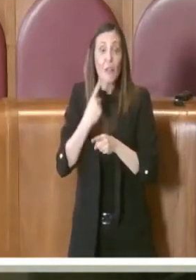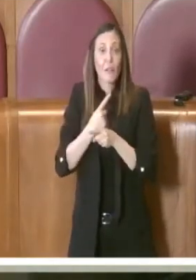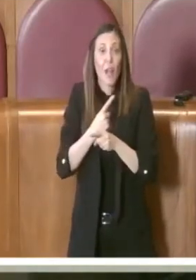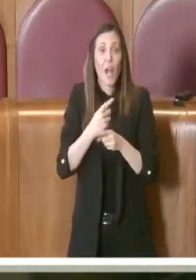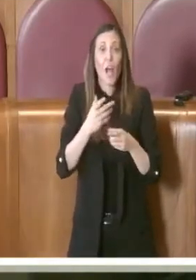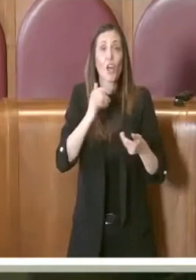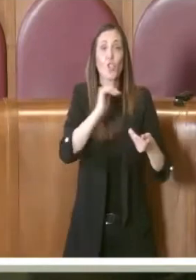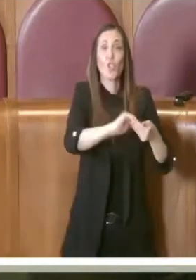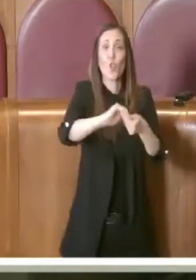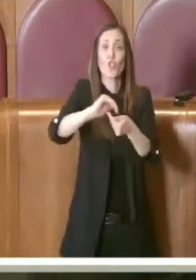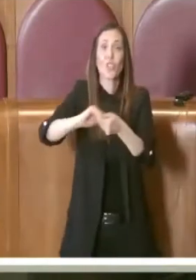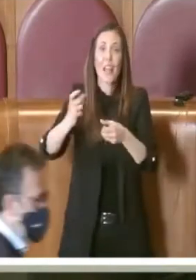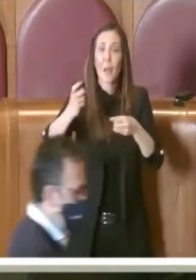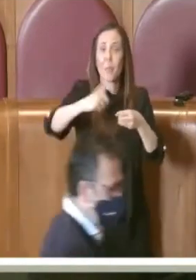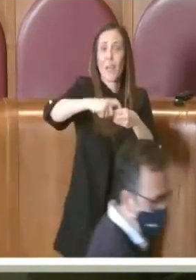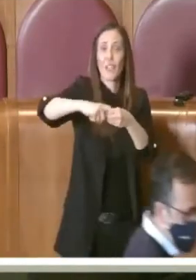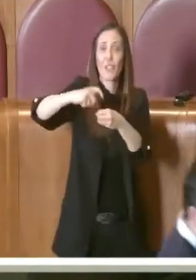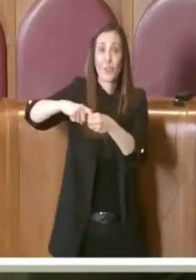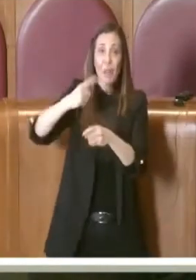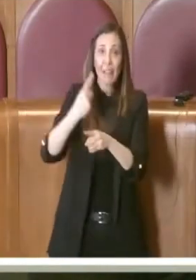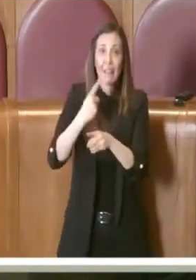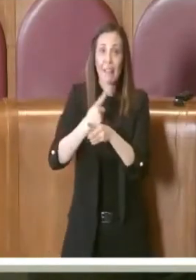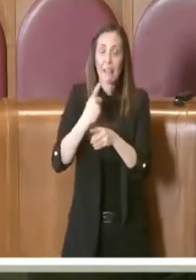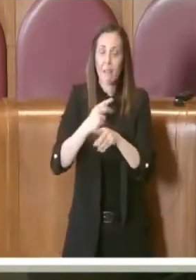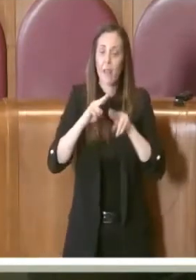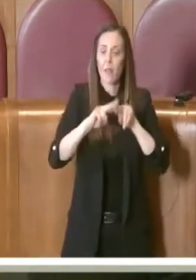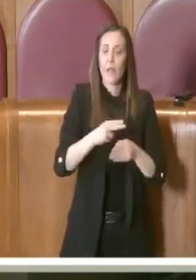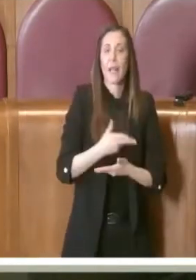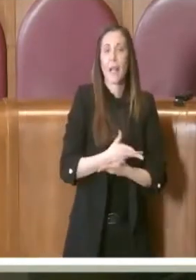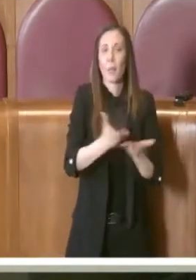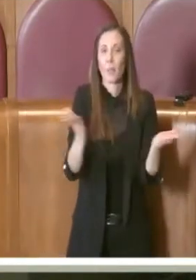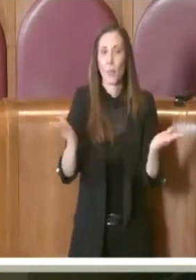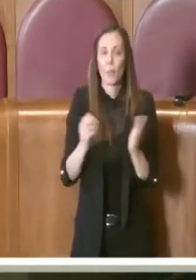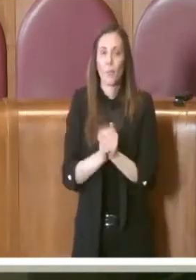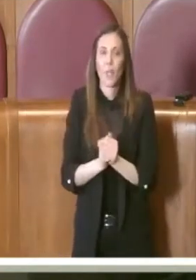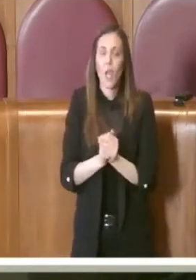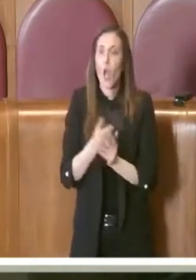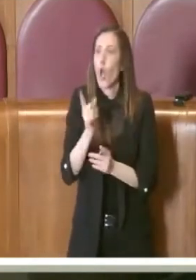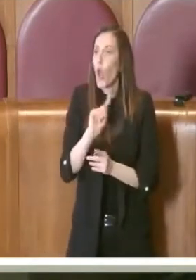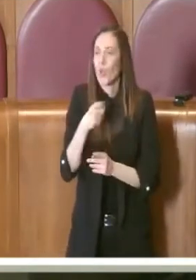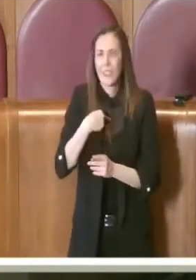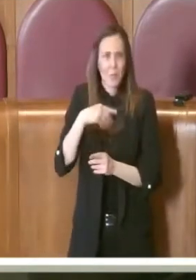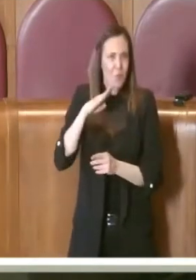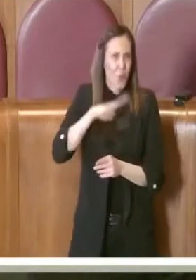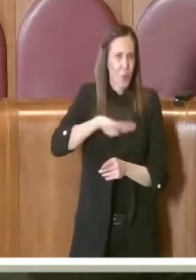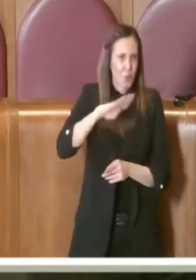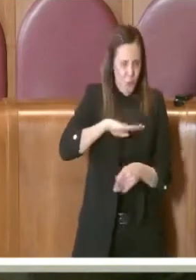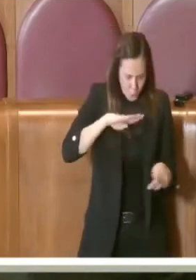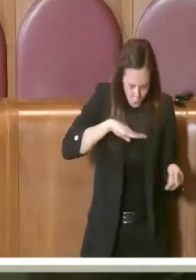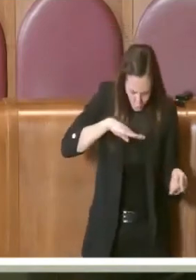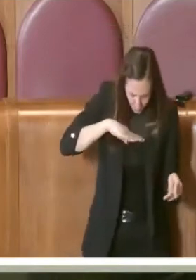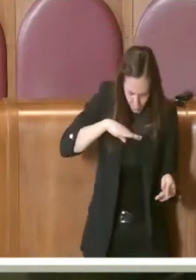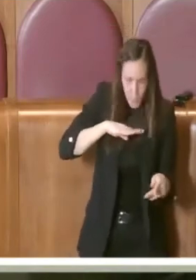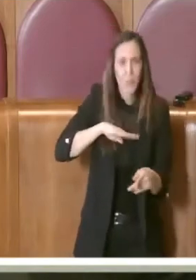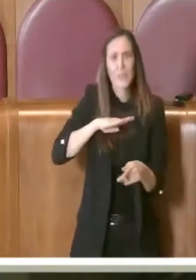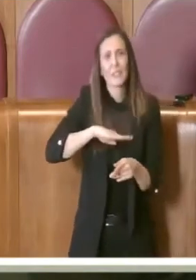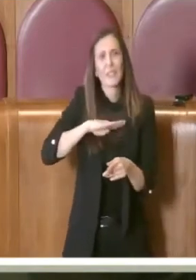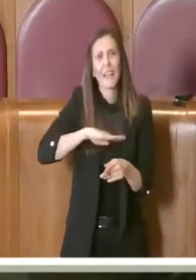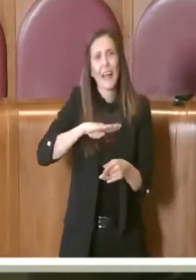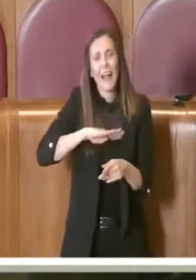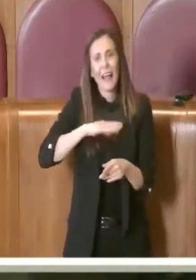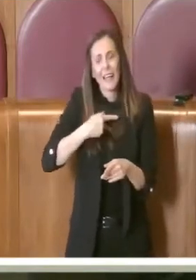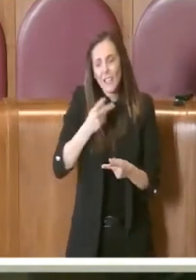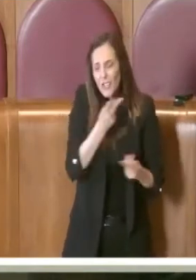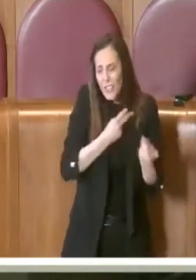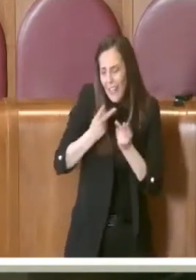Capitale. Non è tollerabile quindi andare verso altre soluzioni.